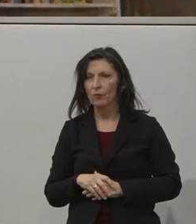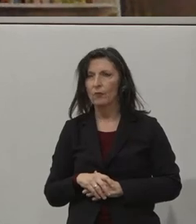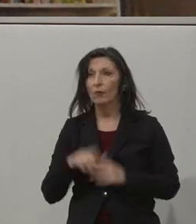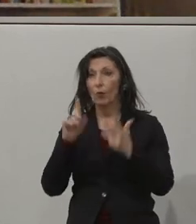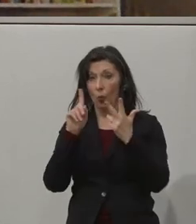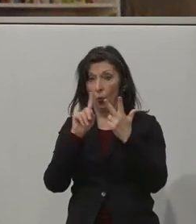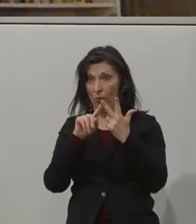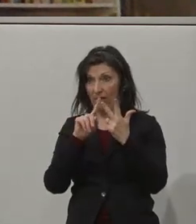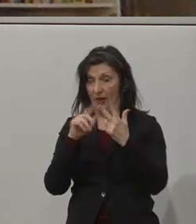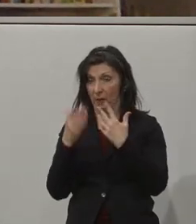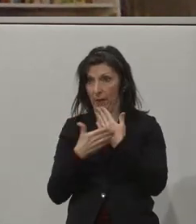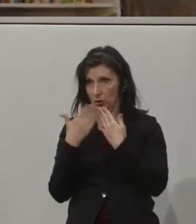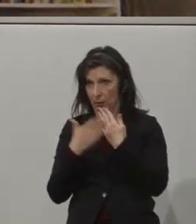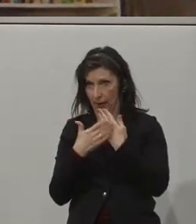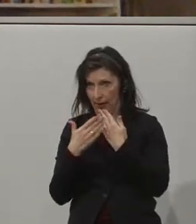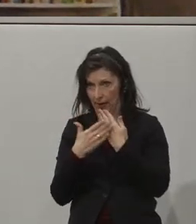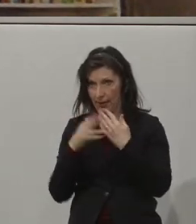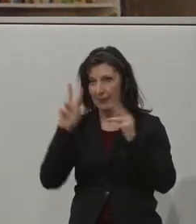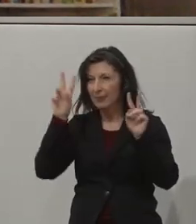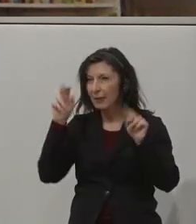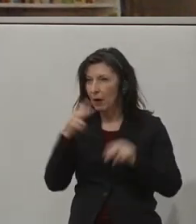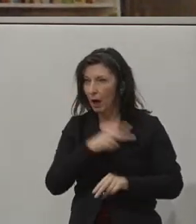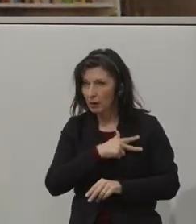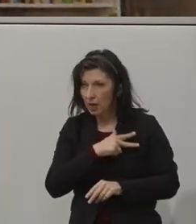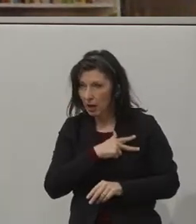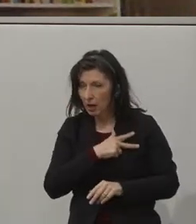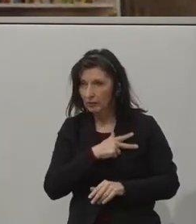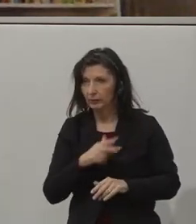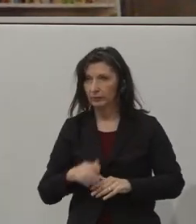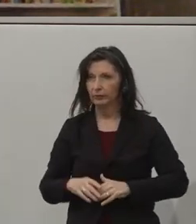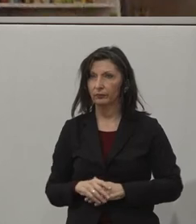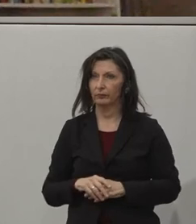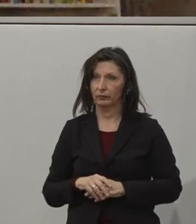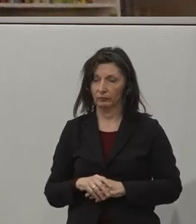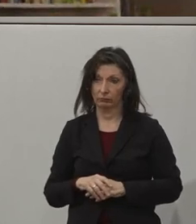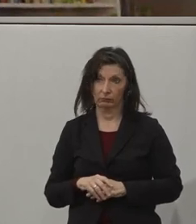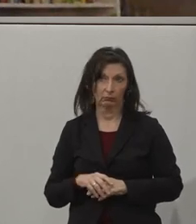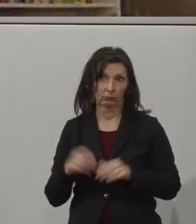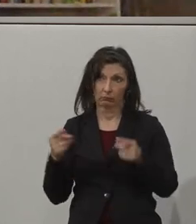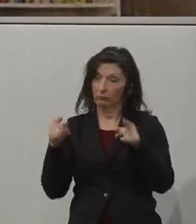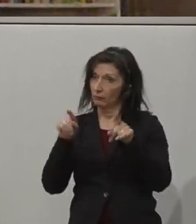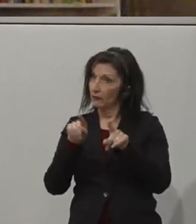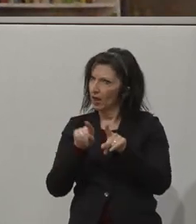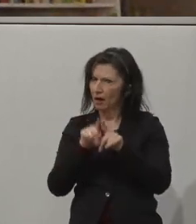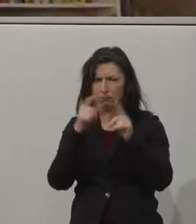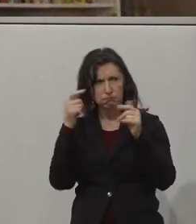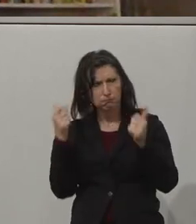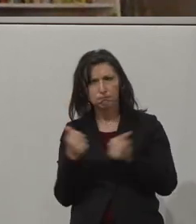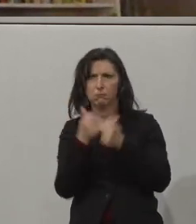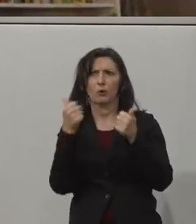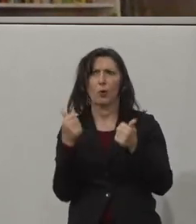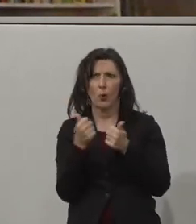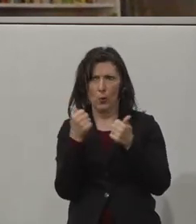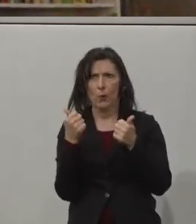dritte Beispiel mit Kanada, auch ganz großartig, was ich immer